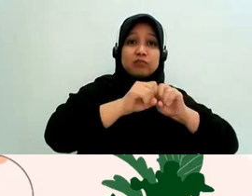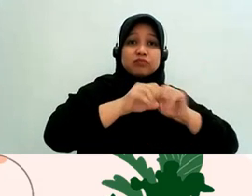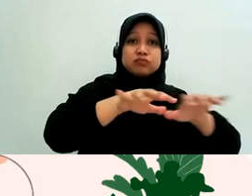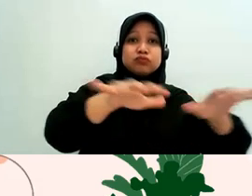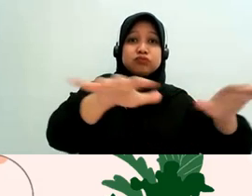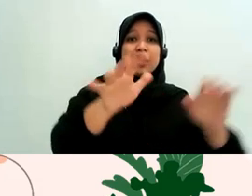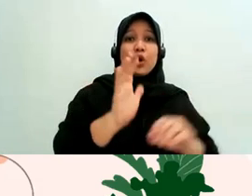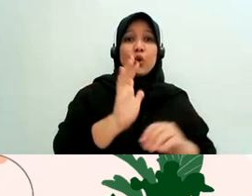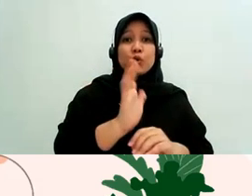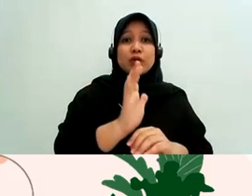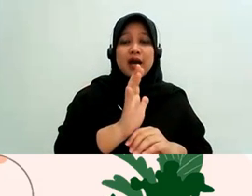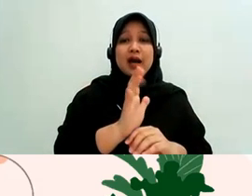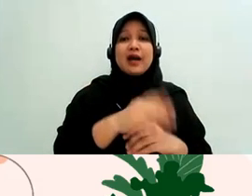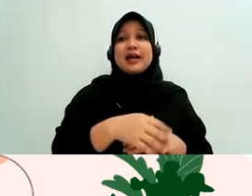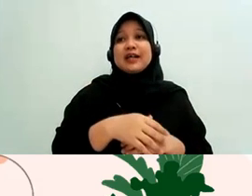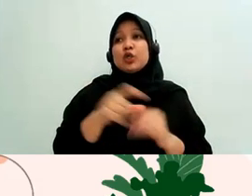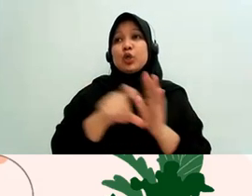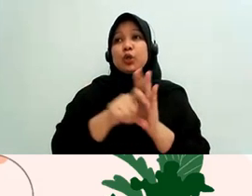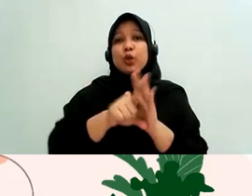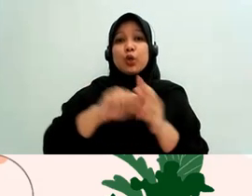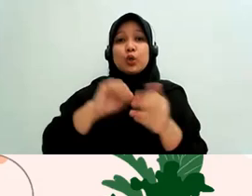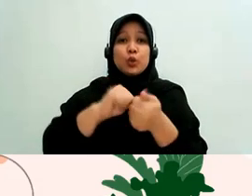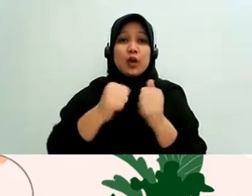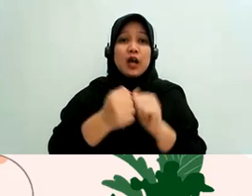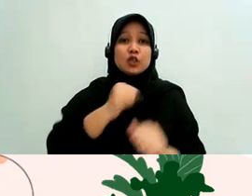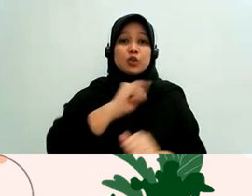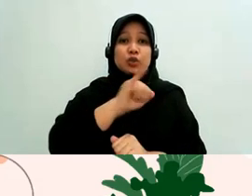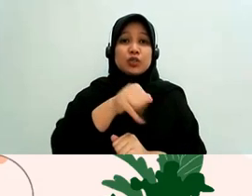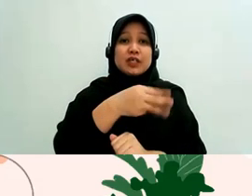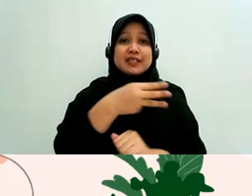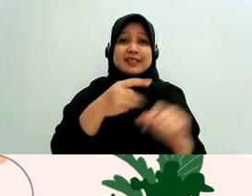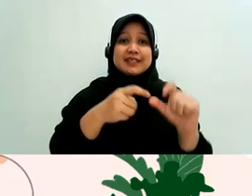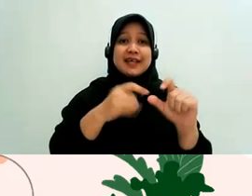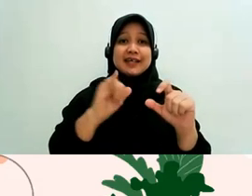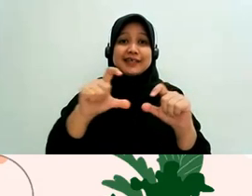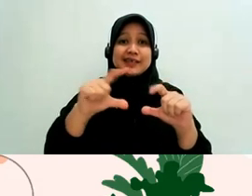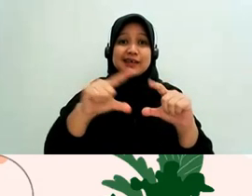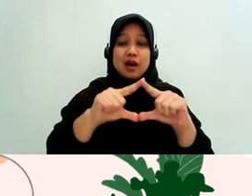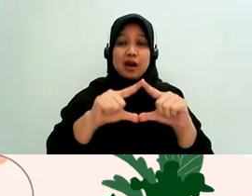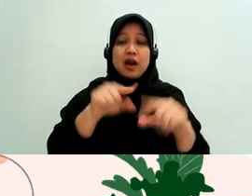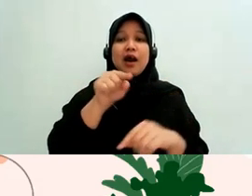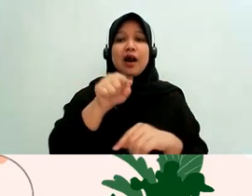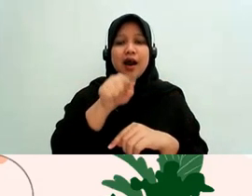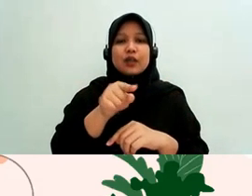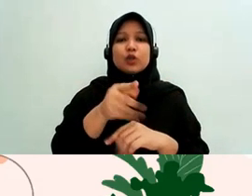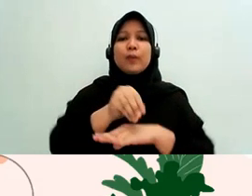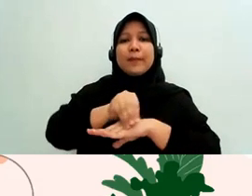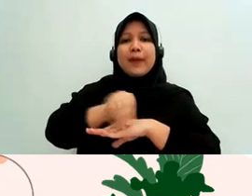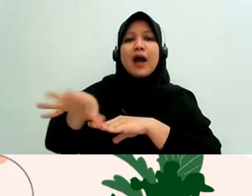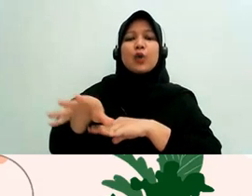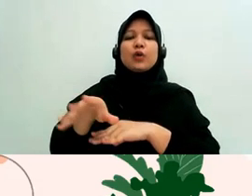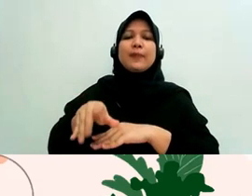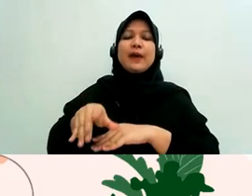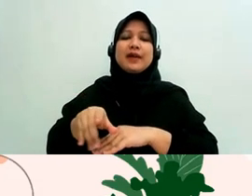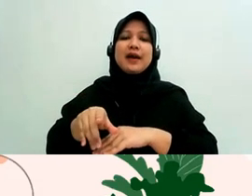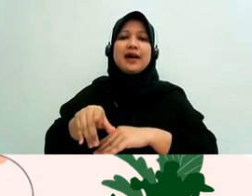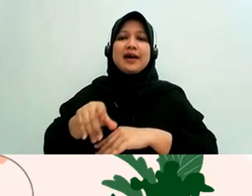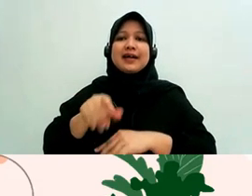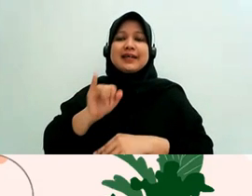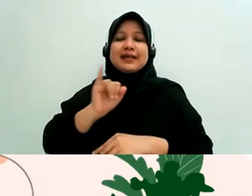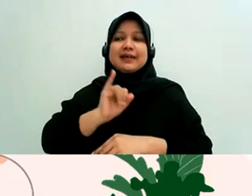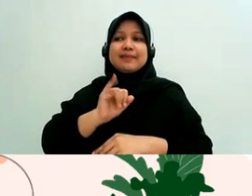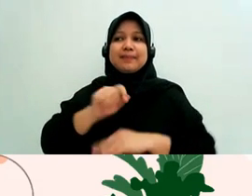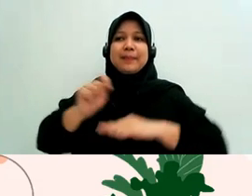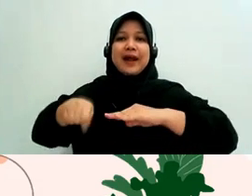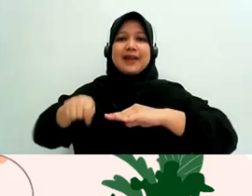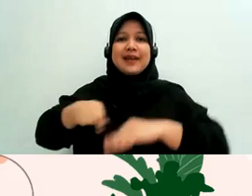Jessica misalnya nah itu yang sebenarnya menyerang independensi peradilan yang itu juga tidak